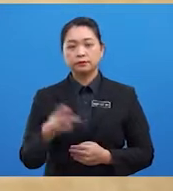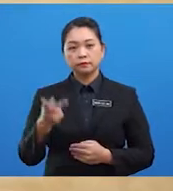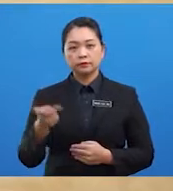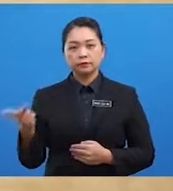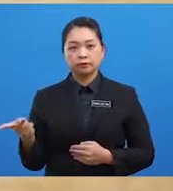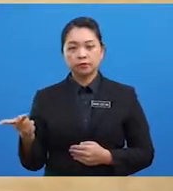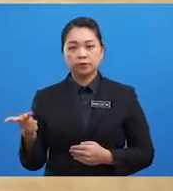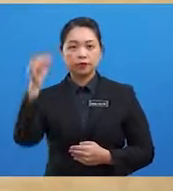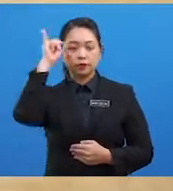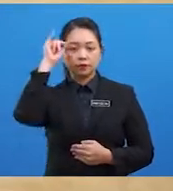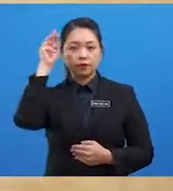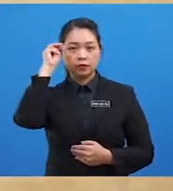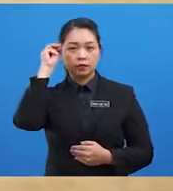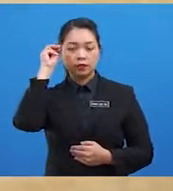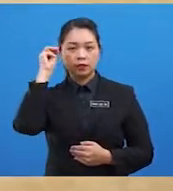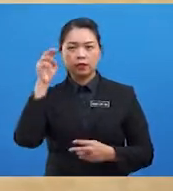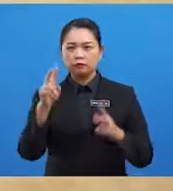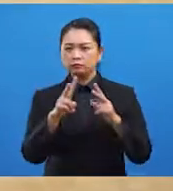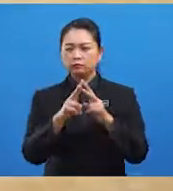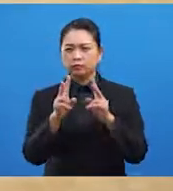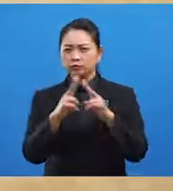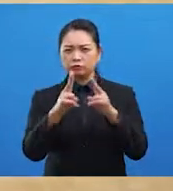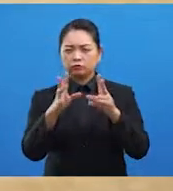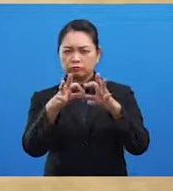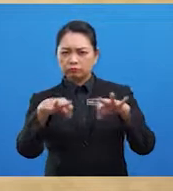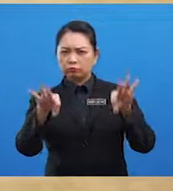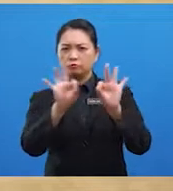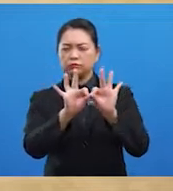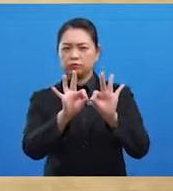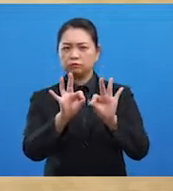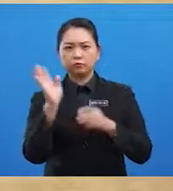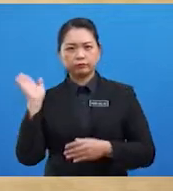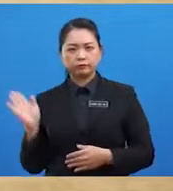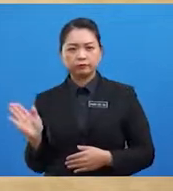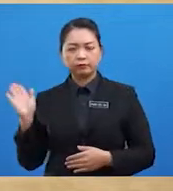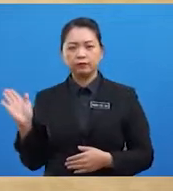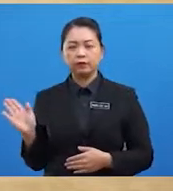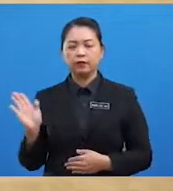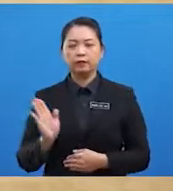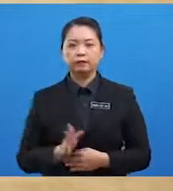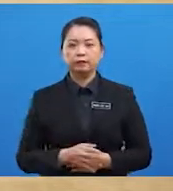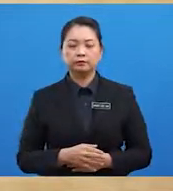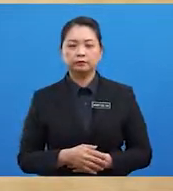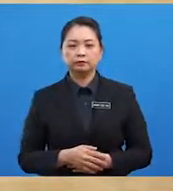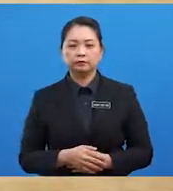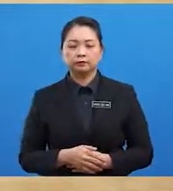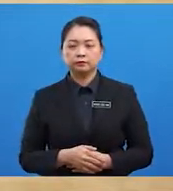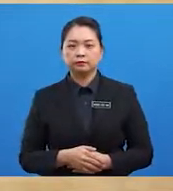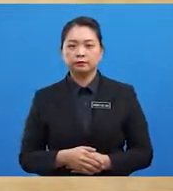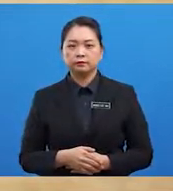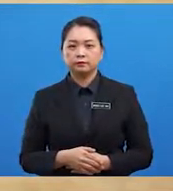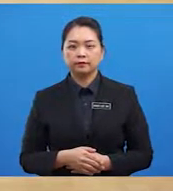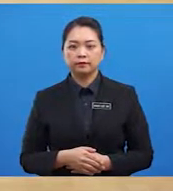Ibnu Majid yang terpenting ialah kitab Al-Fawa'id fil-usuh